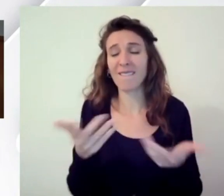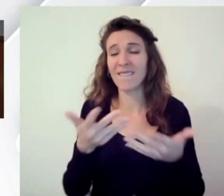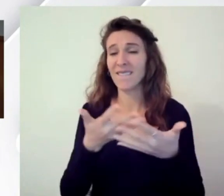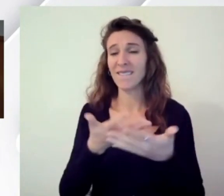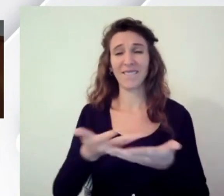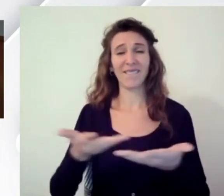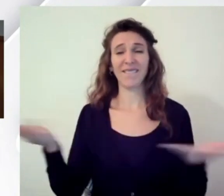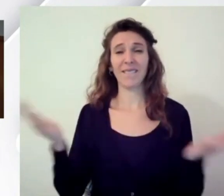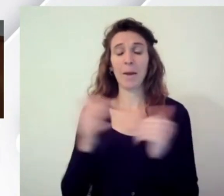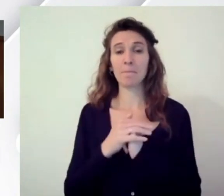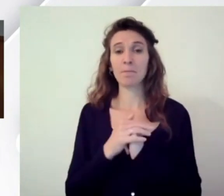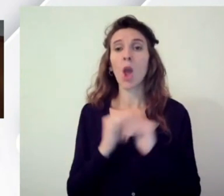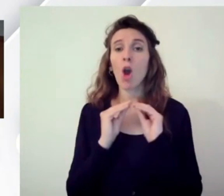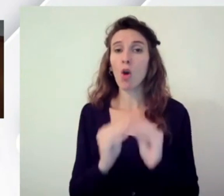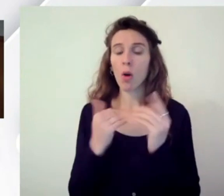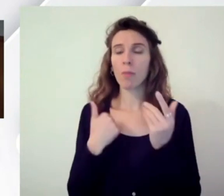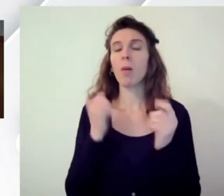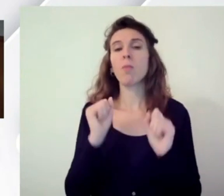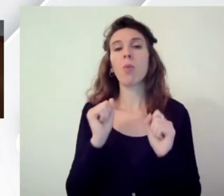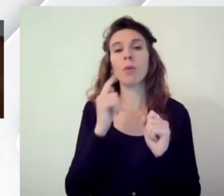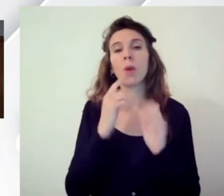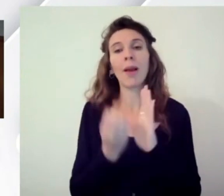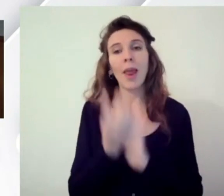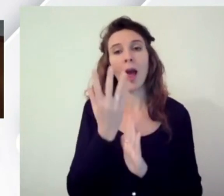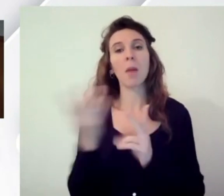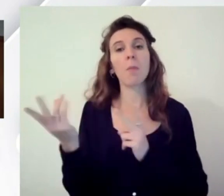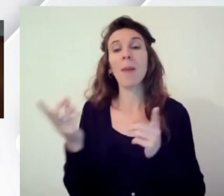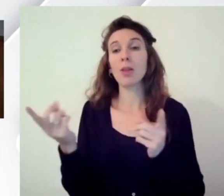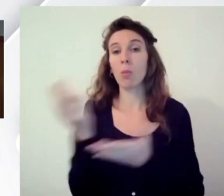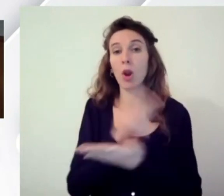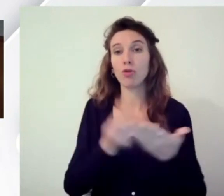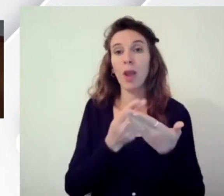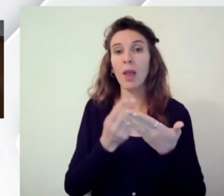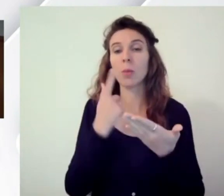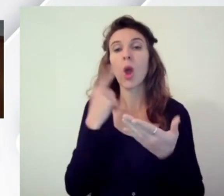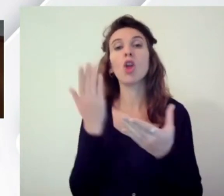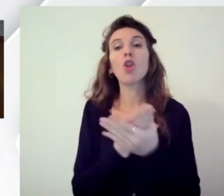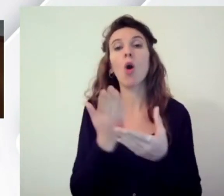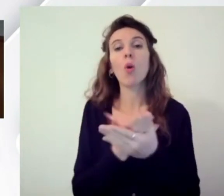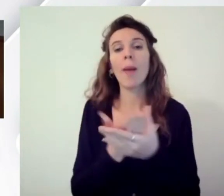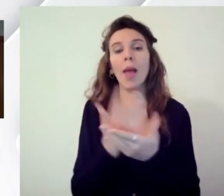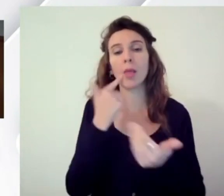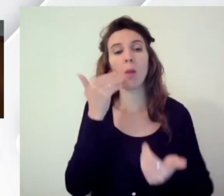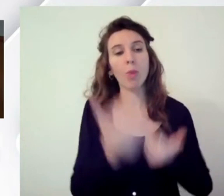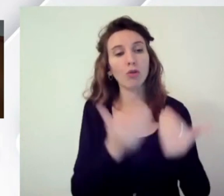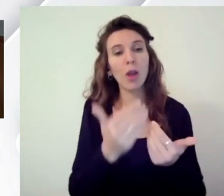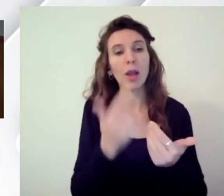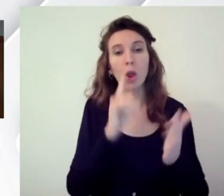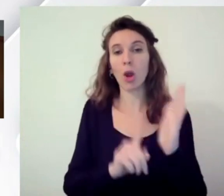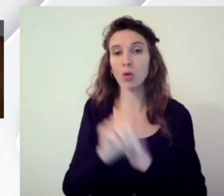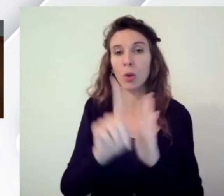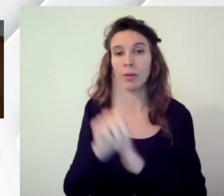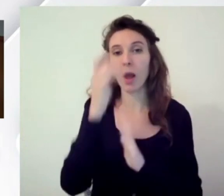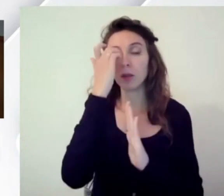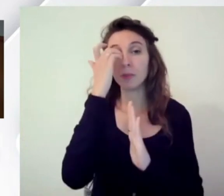documentando mentre fai i progetti sempre i processi e i risultati e le